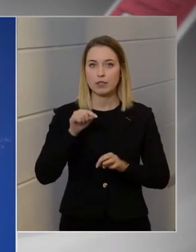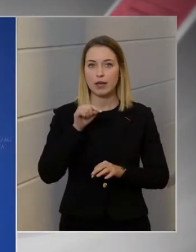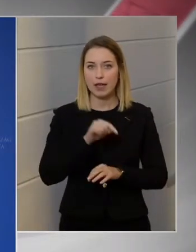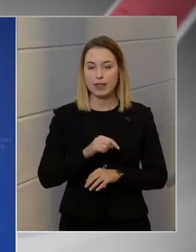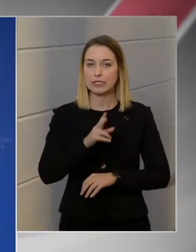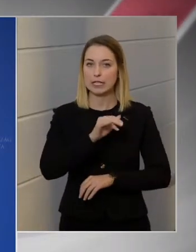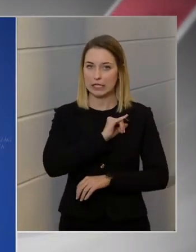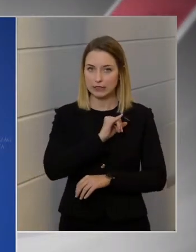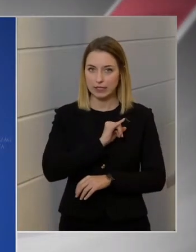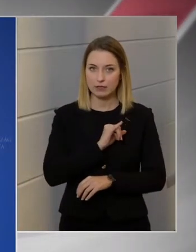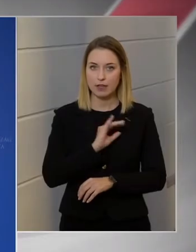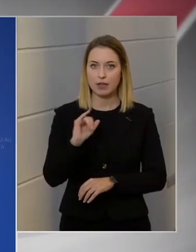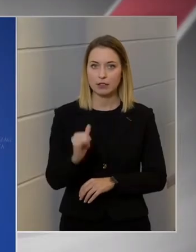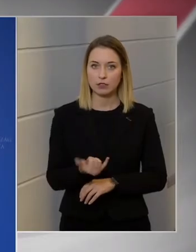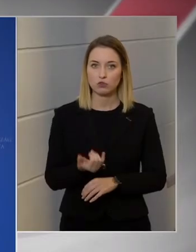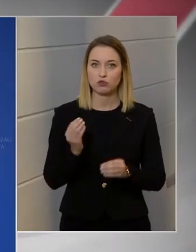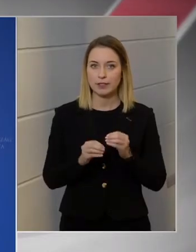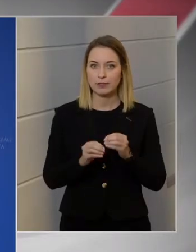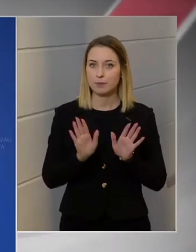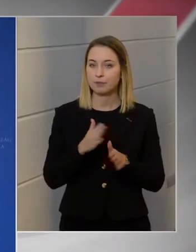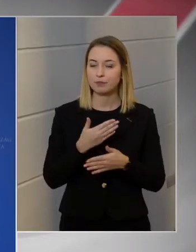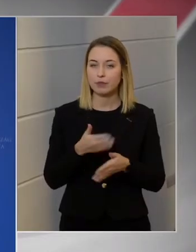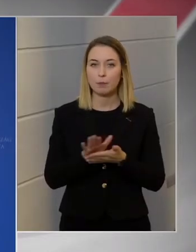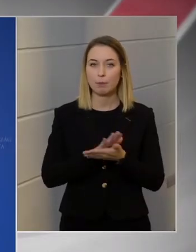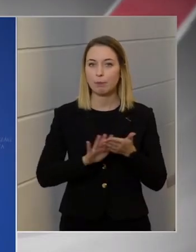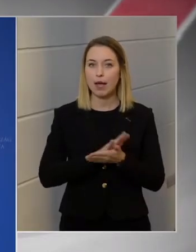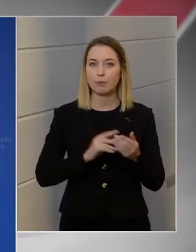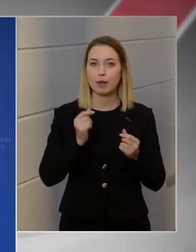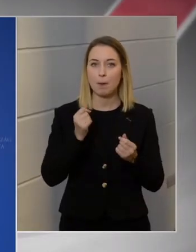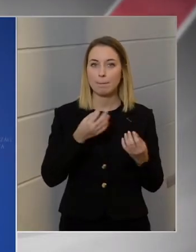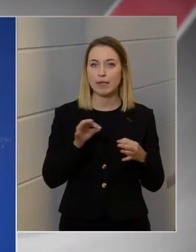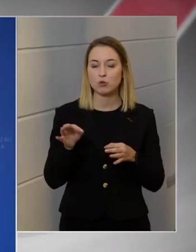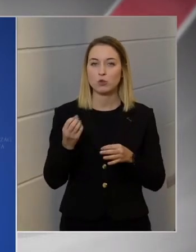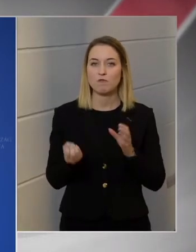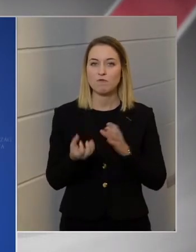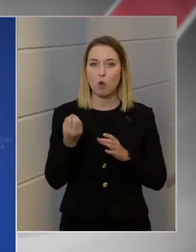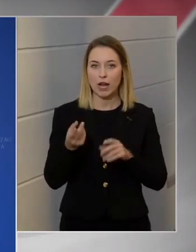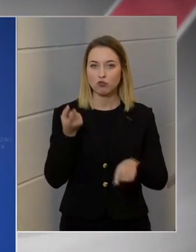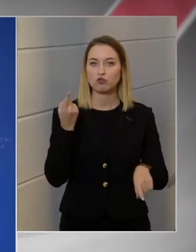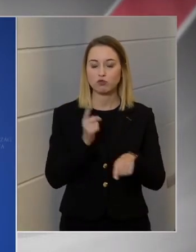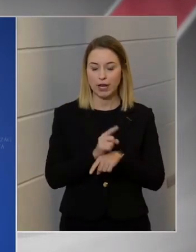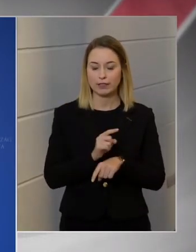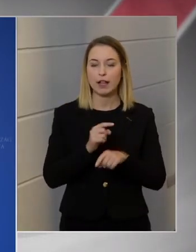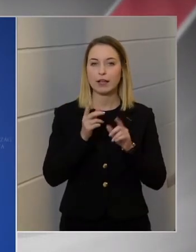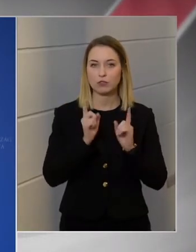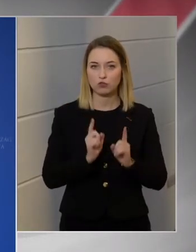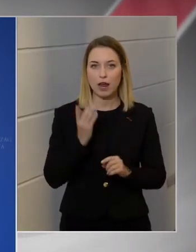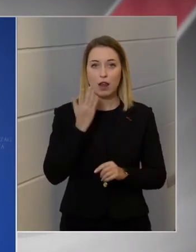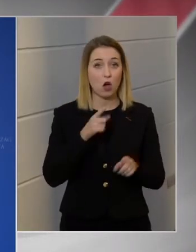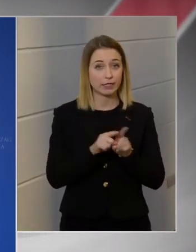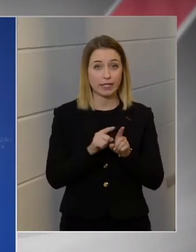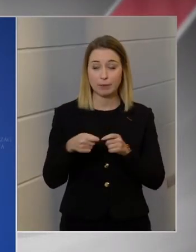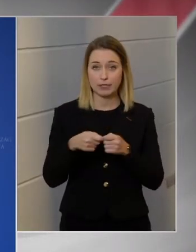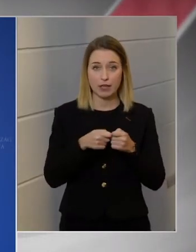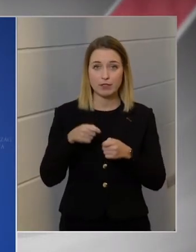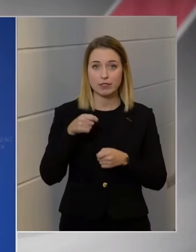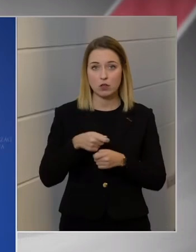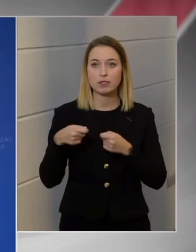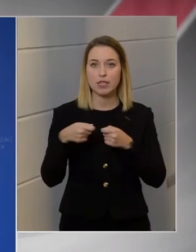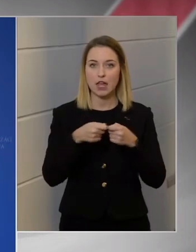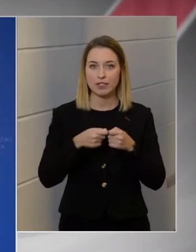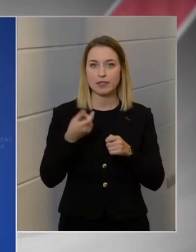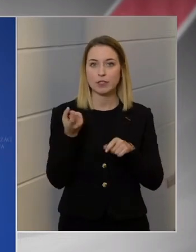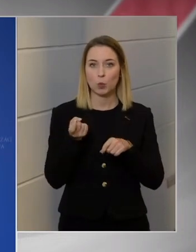érdeke, és azért bármilyen pénzügyi forrás rendelkezésre áll. Ha ezt nem így szervezik, annak személyi és szervezeti